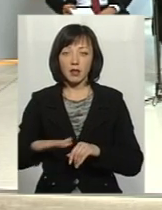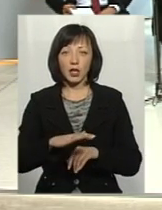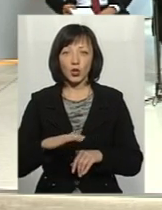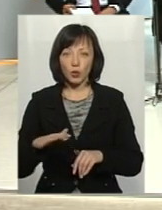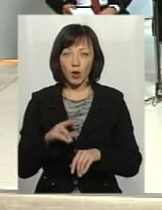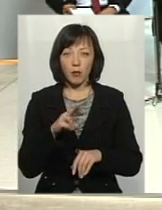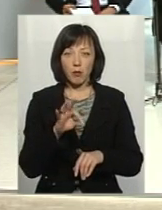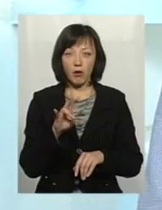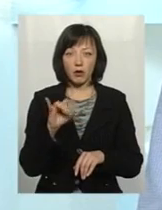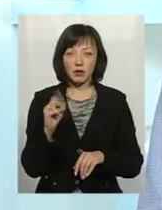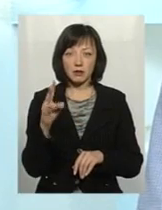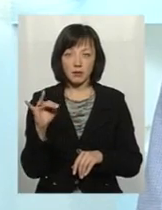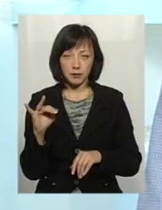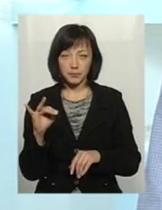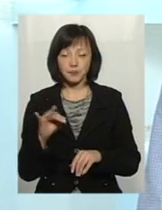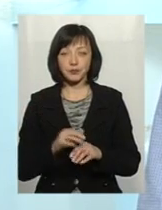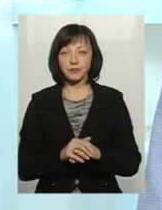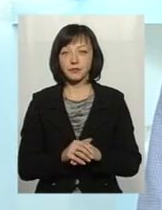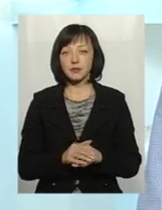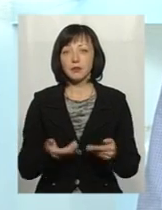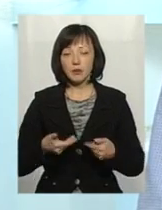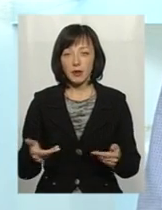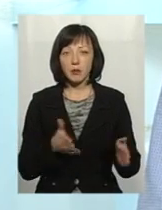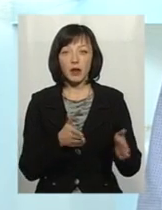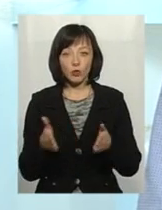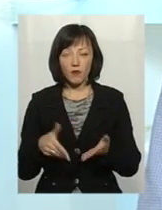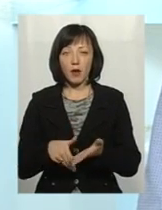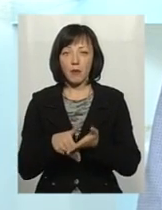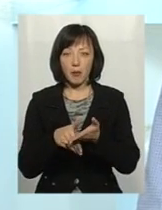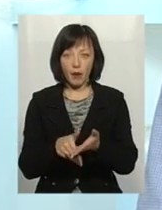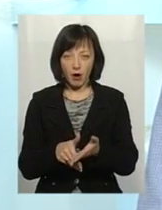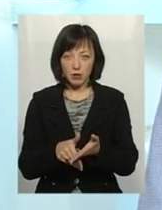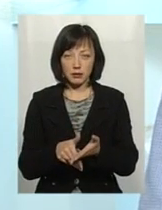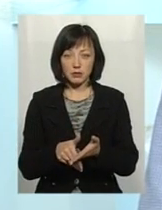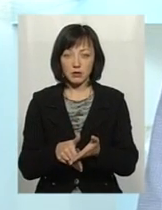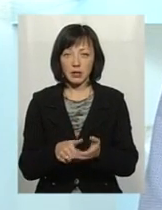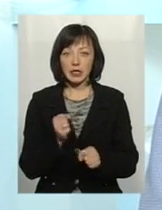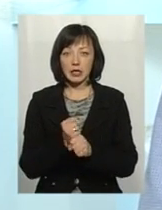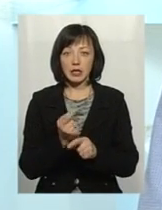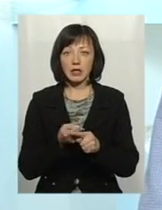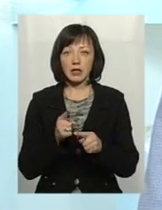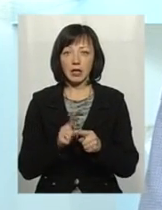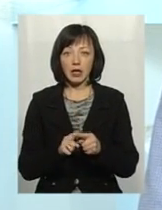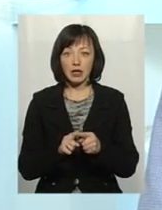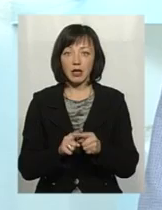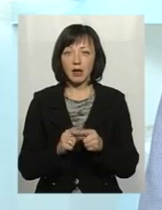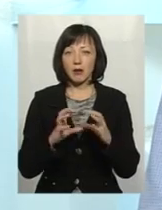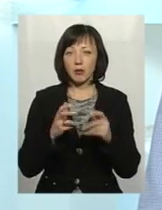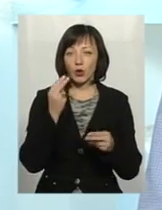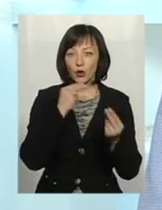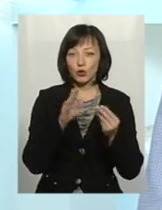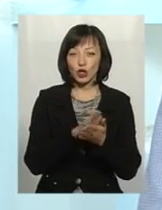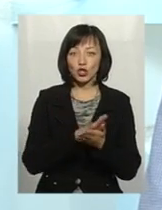Панинківської громади, ми готові допомагати робити цей мир і очищати ріку.